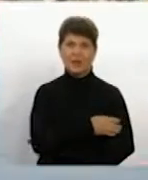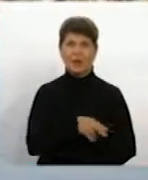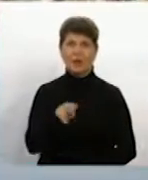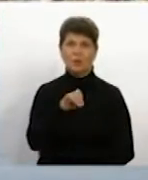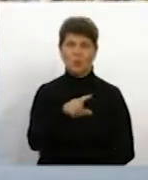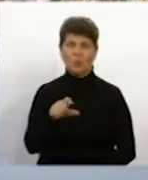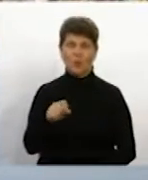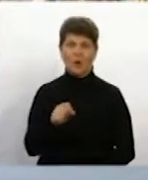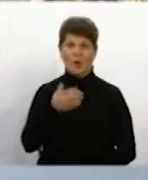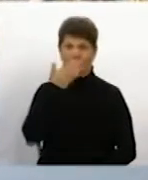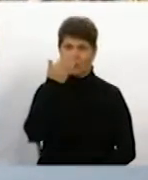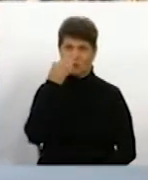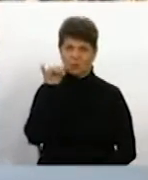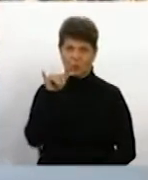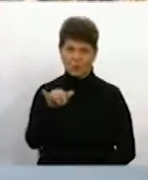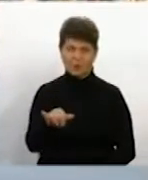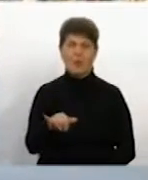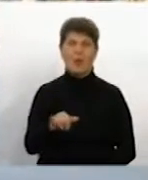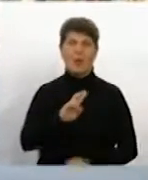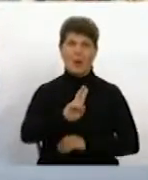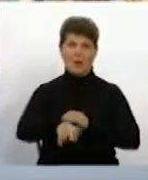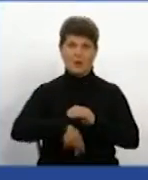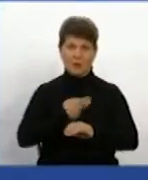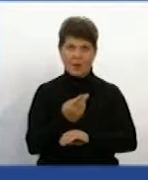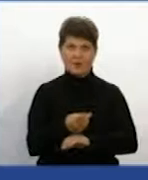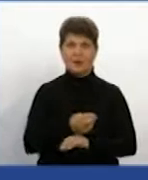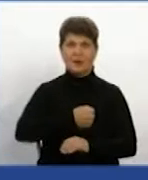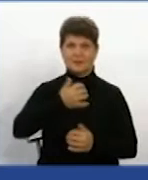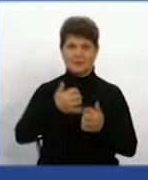Вінниця приймає Кубок України і спортивної акробатики серед дорослих.